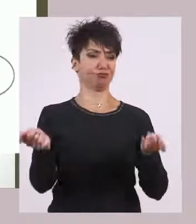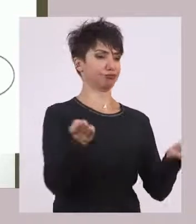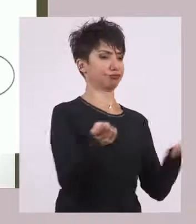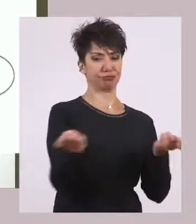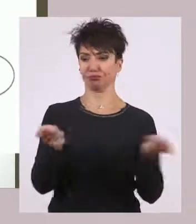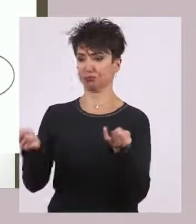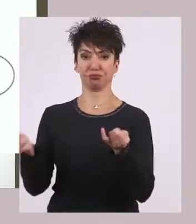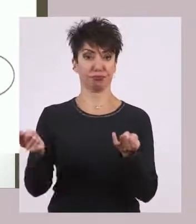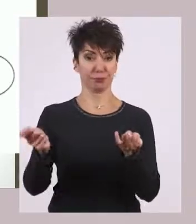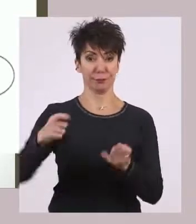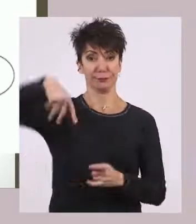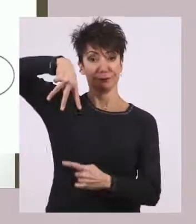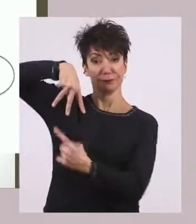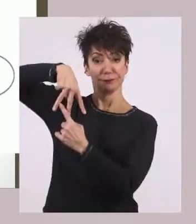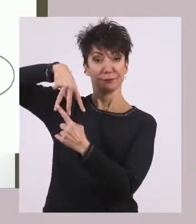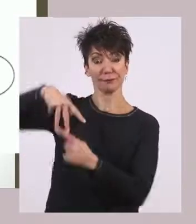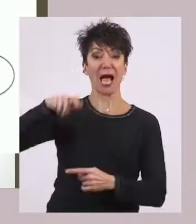Και τέλος έχουμε την Απέλα.